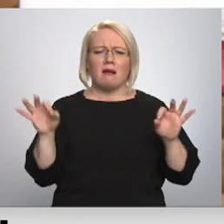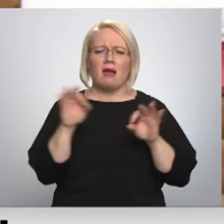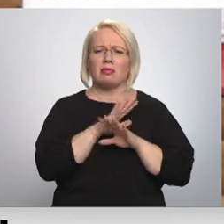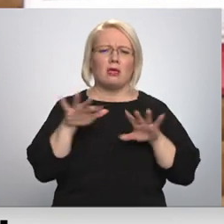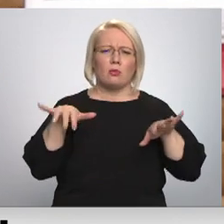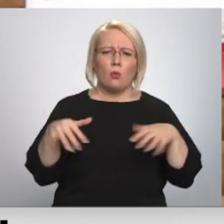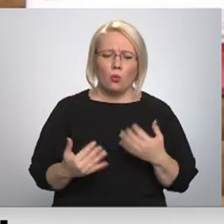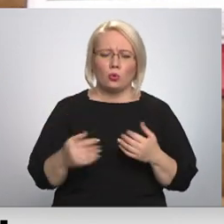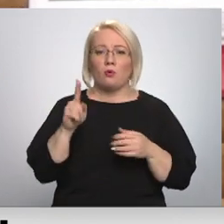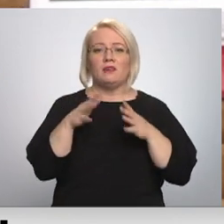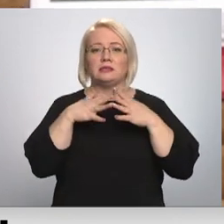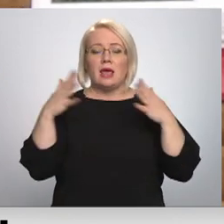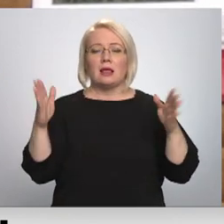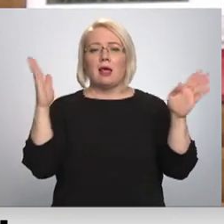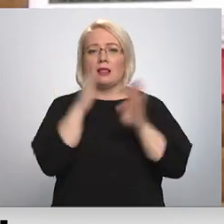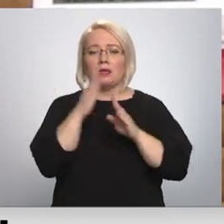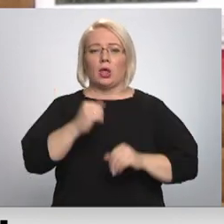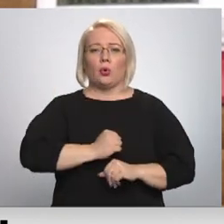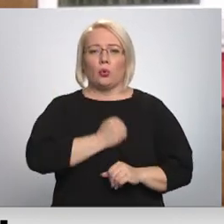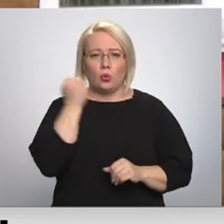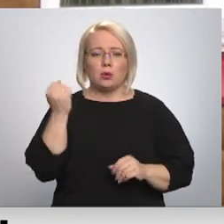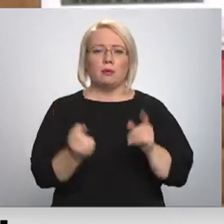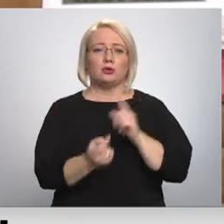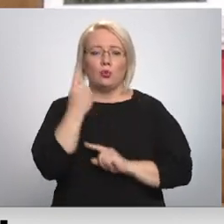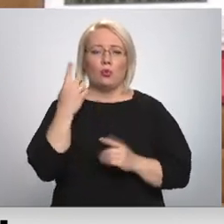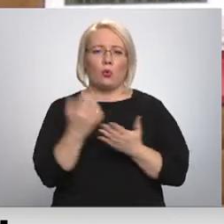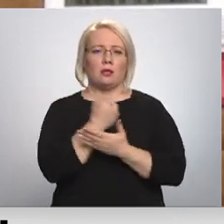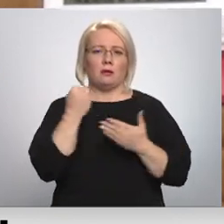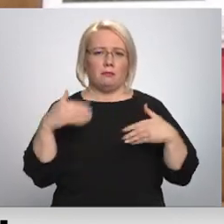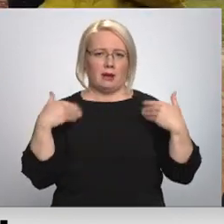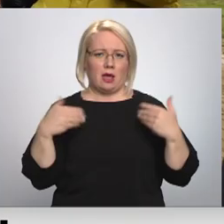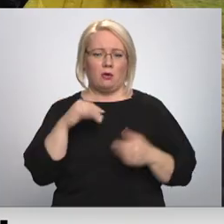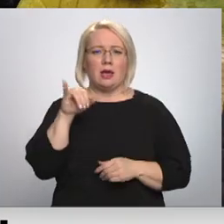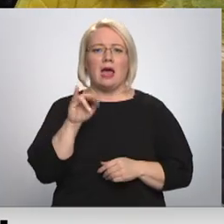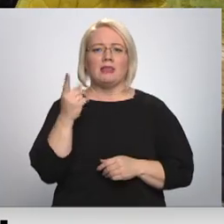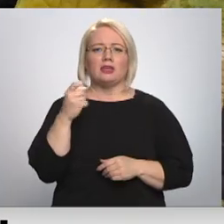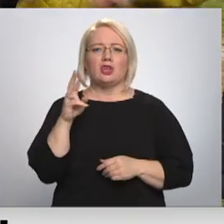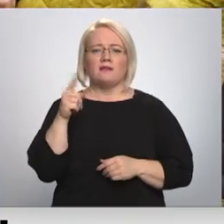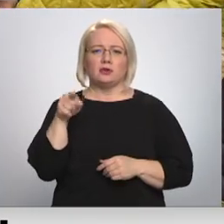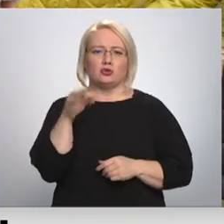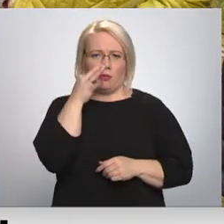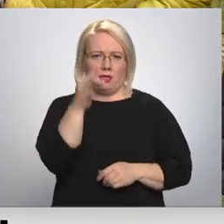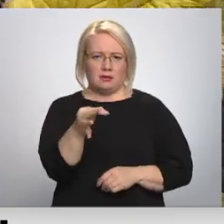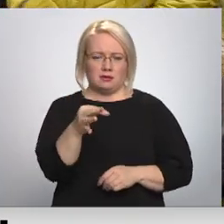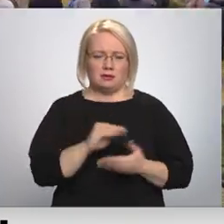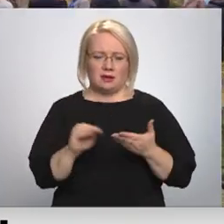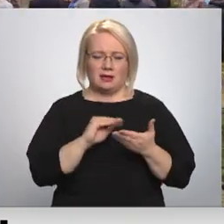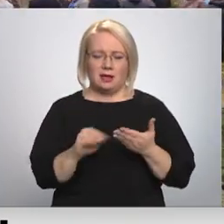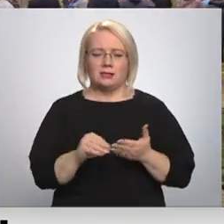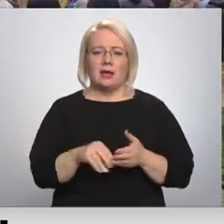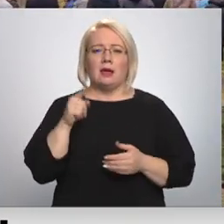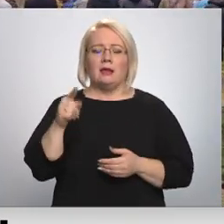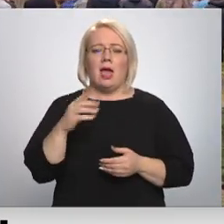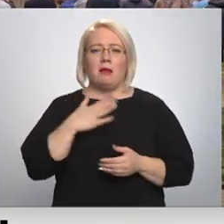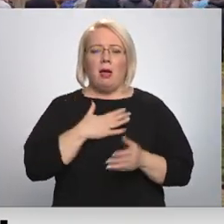un pat vislielākās likteņa grūtībās roda prieku. Jākaps Janševskis. Tā ir mana dzīves